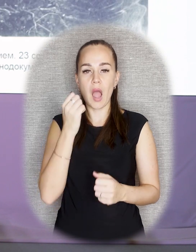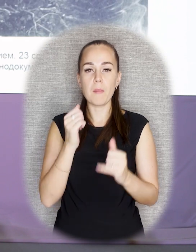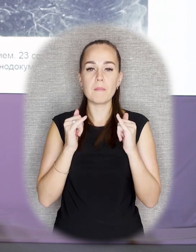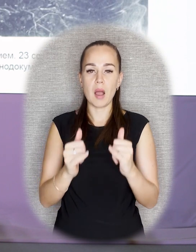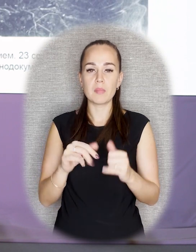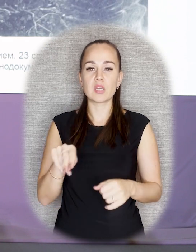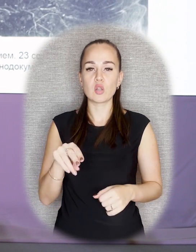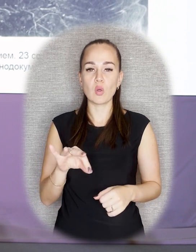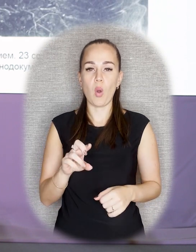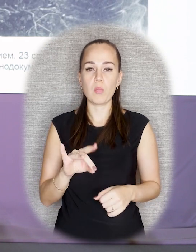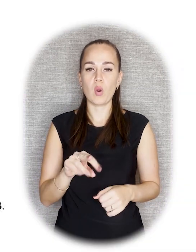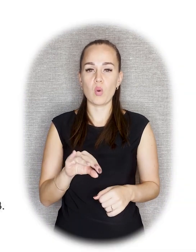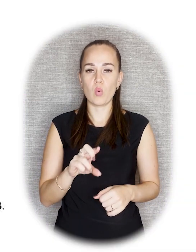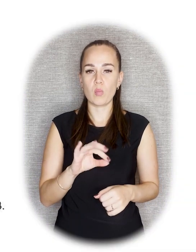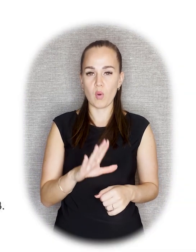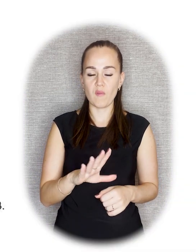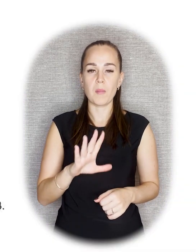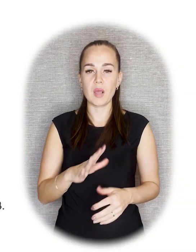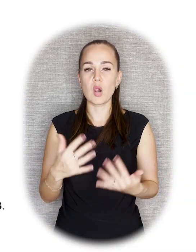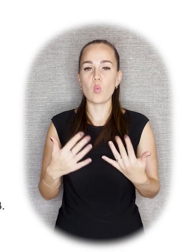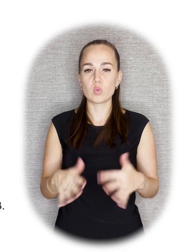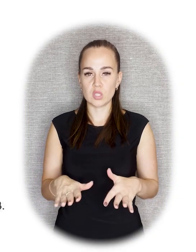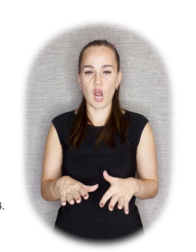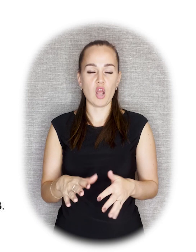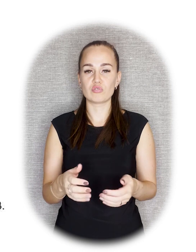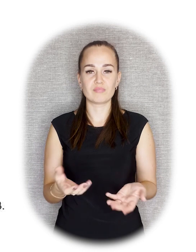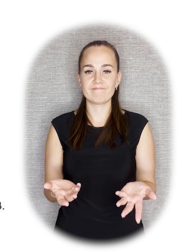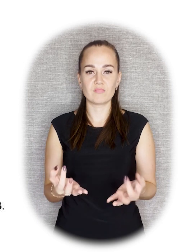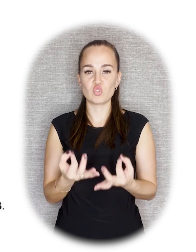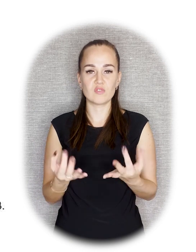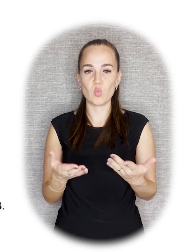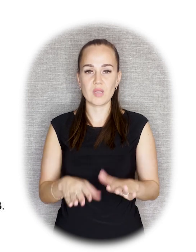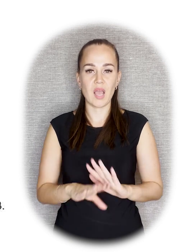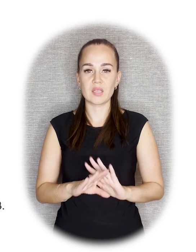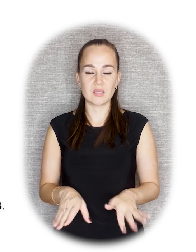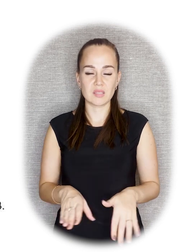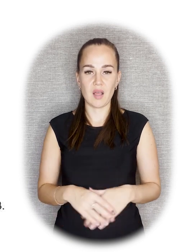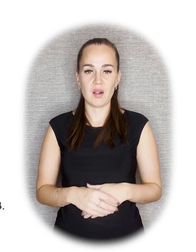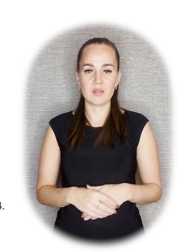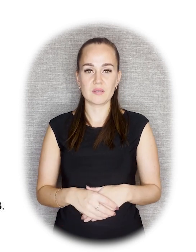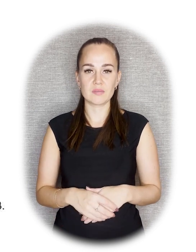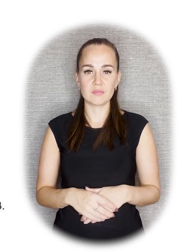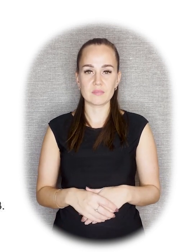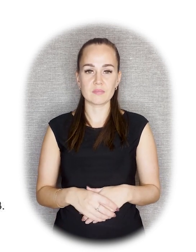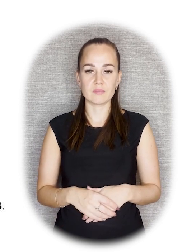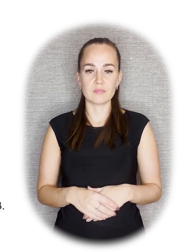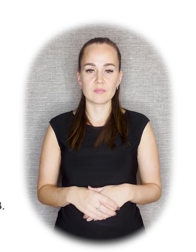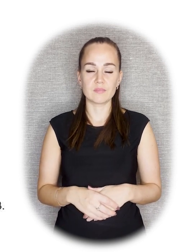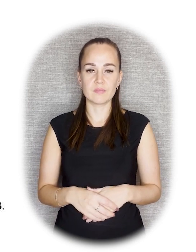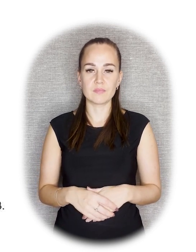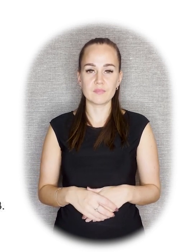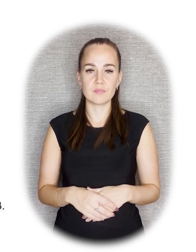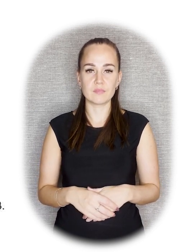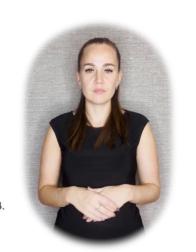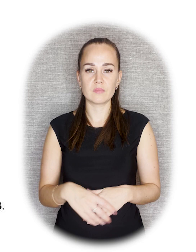Памятник Добролюбову был утрачен не от того, что пришел уже в негодность, созданный из